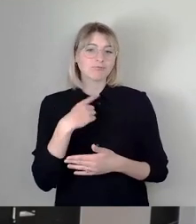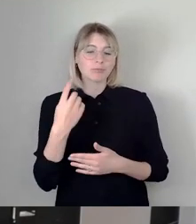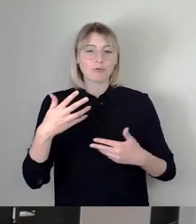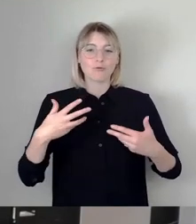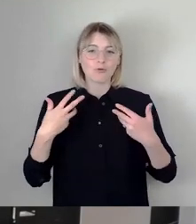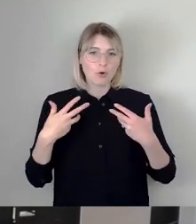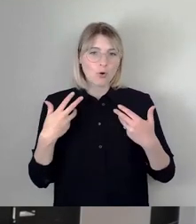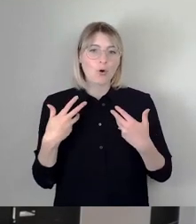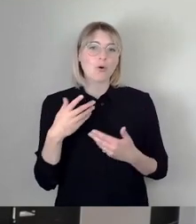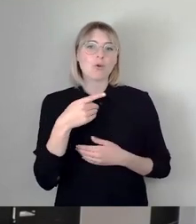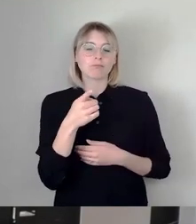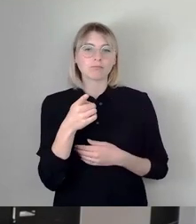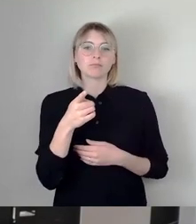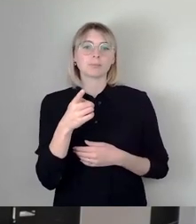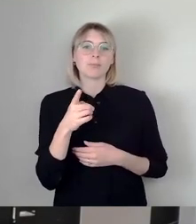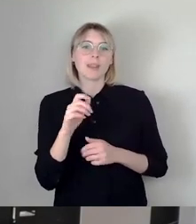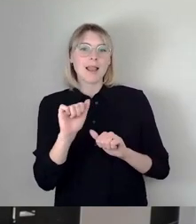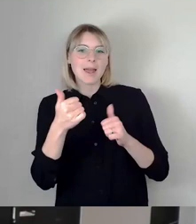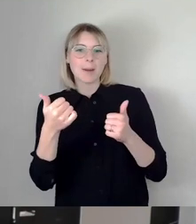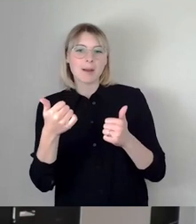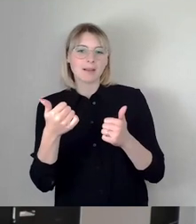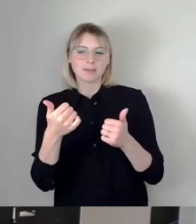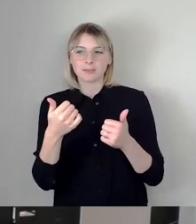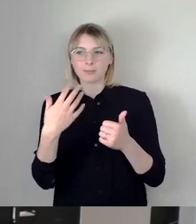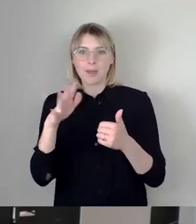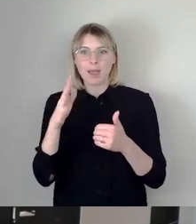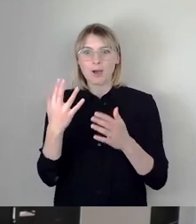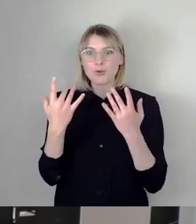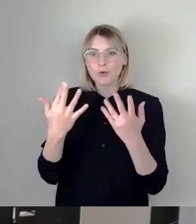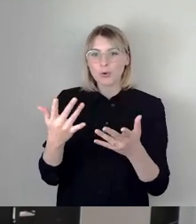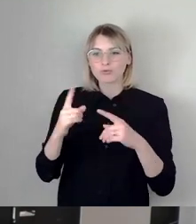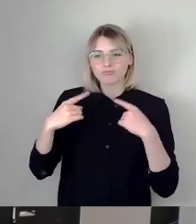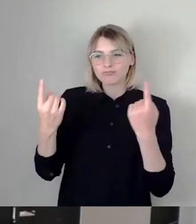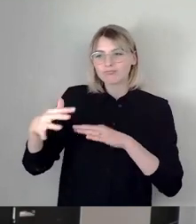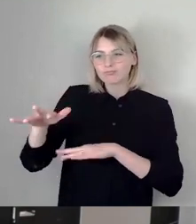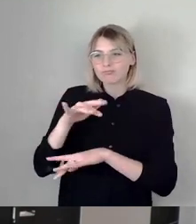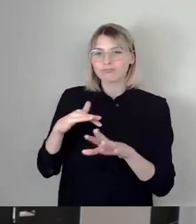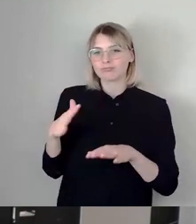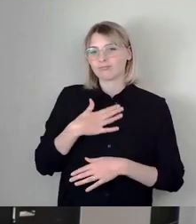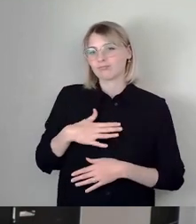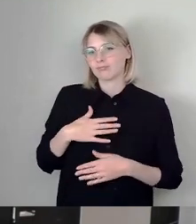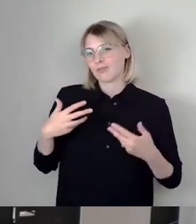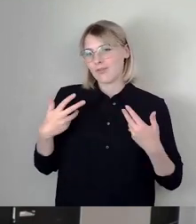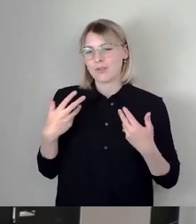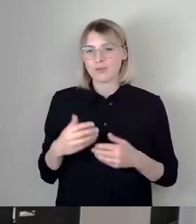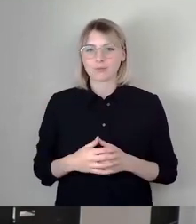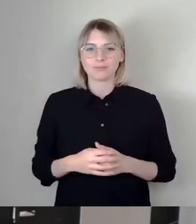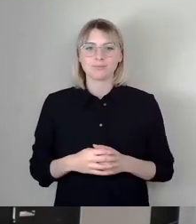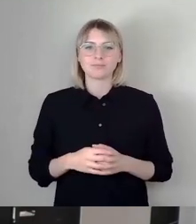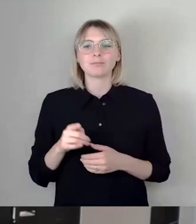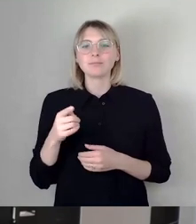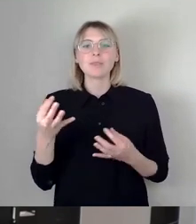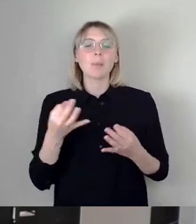lebenswerten, lebendigen Grünräume. Konkret ist für den Südpark eine Ausstellungsfläche zum Thema